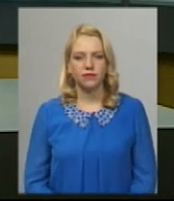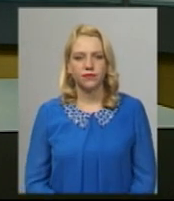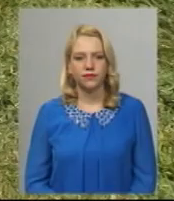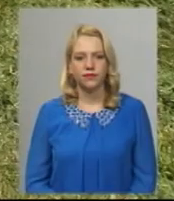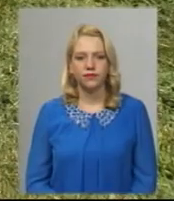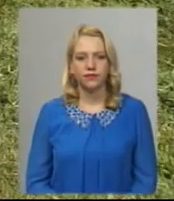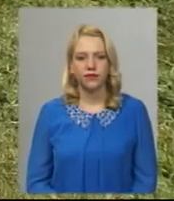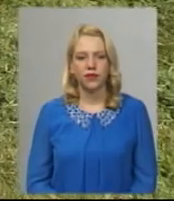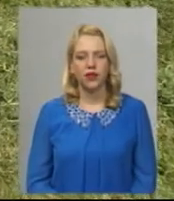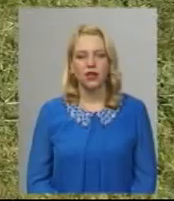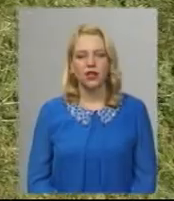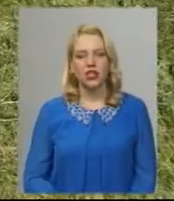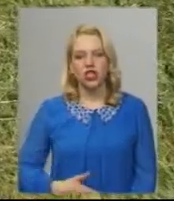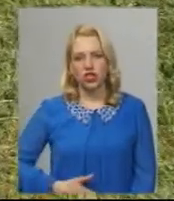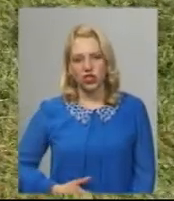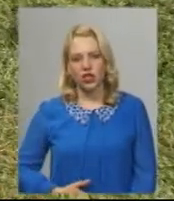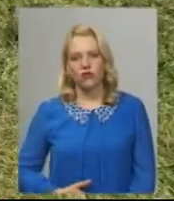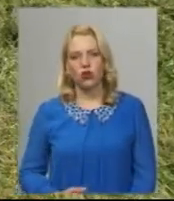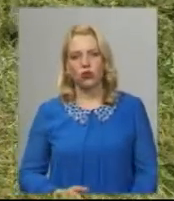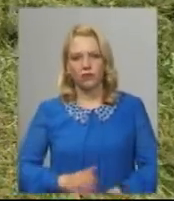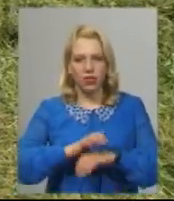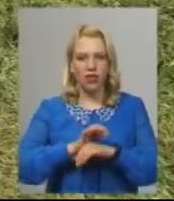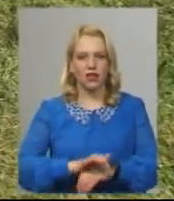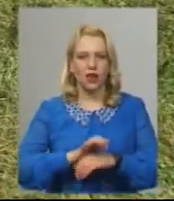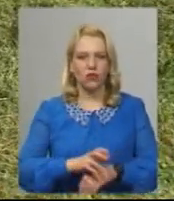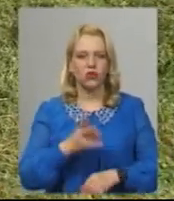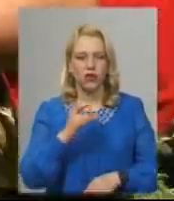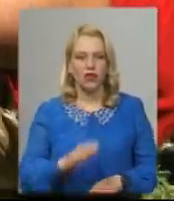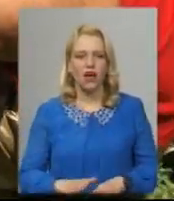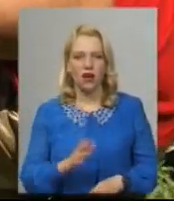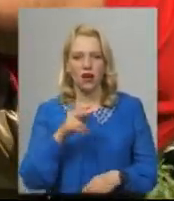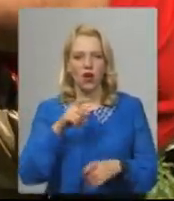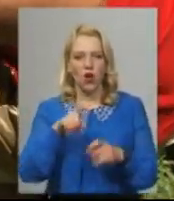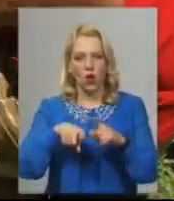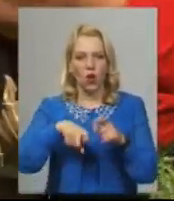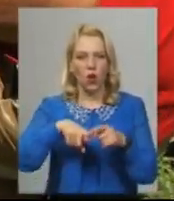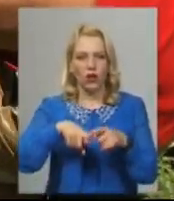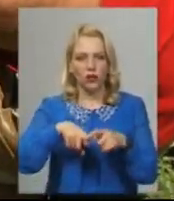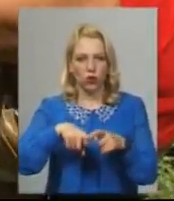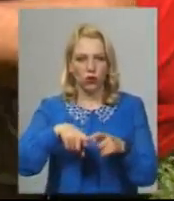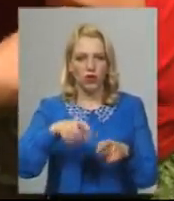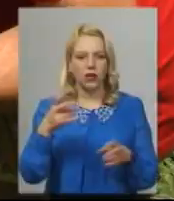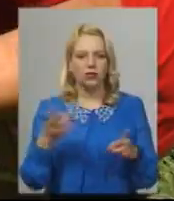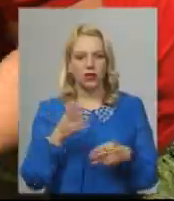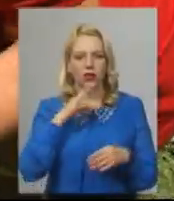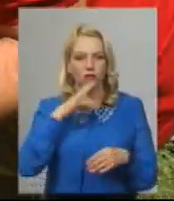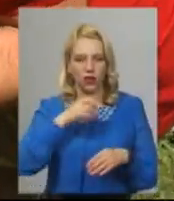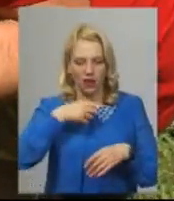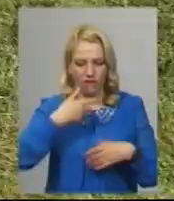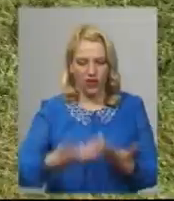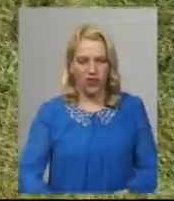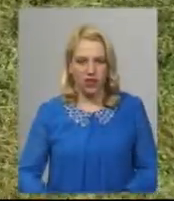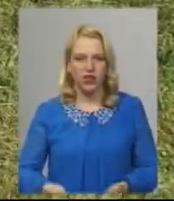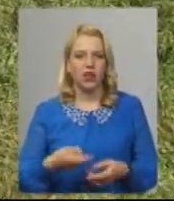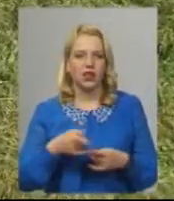З животом надавлюєте на коліно, повинна вода вийти Вийшла